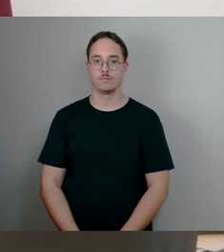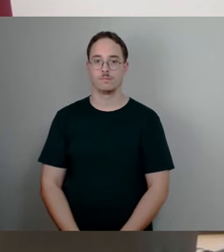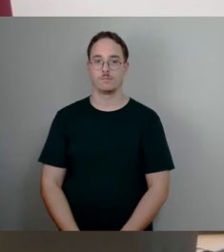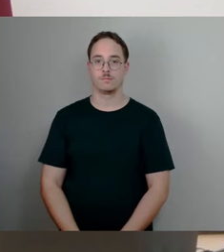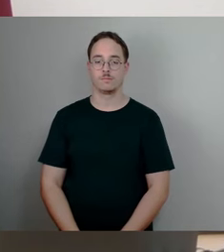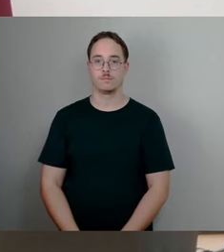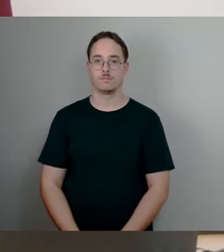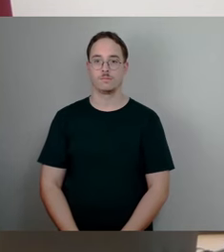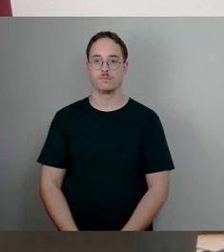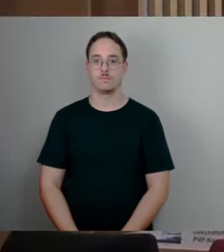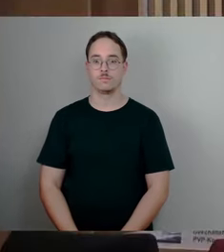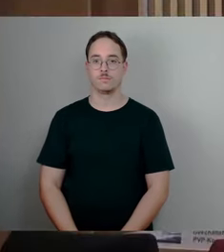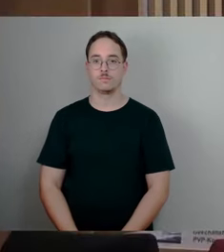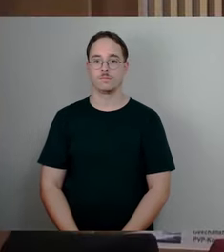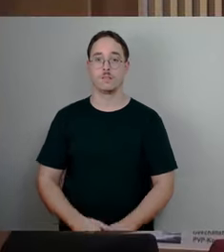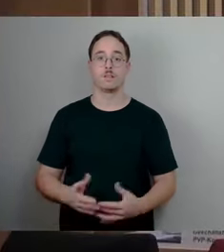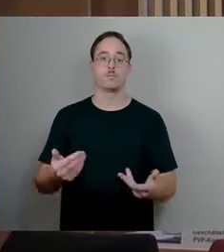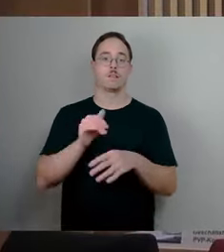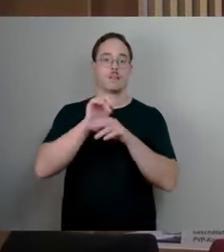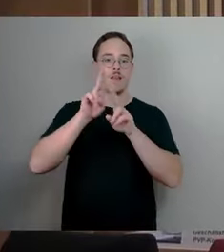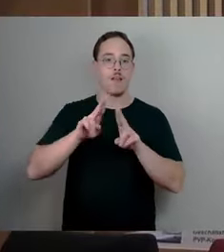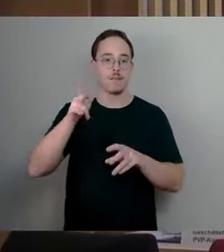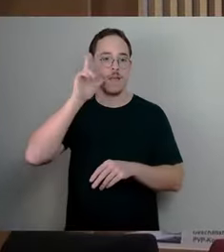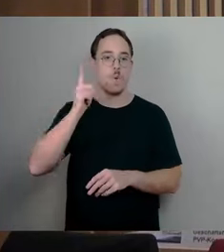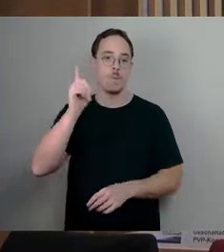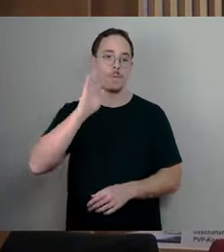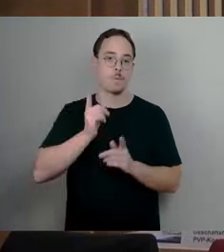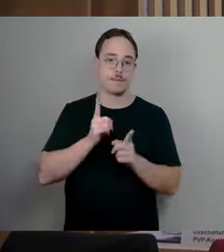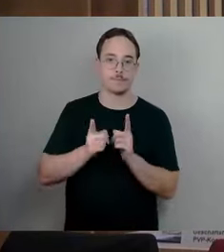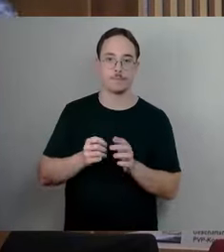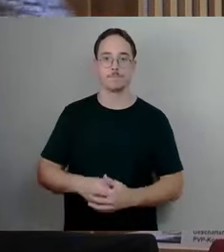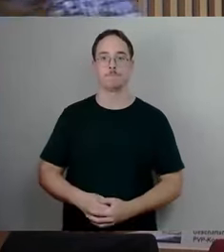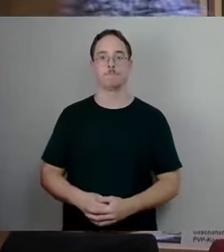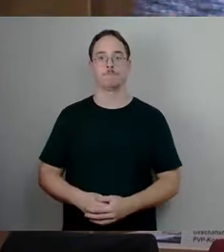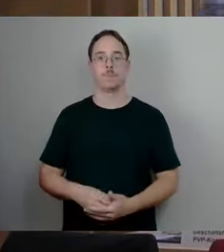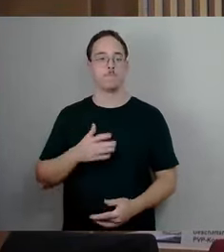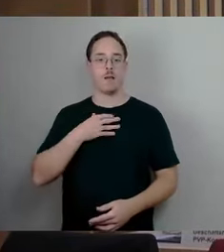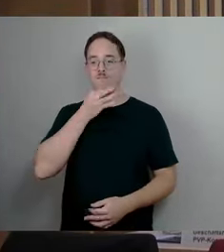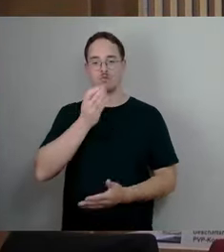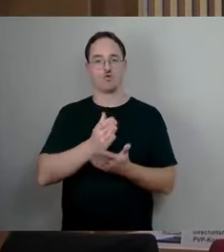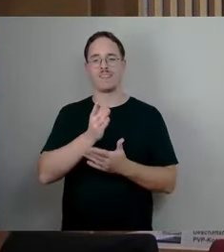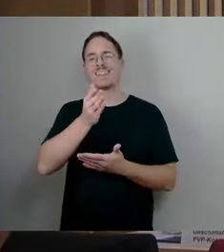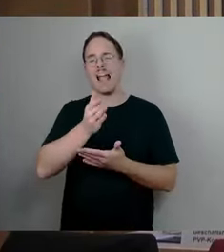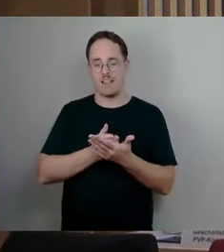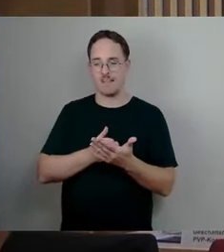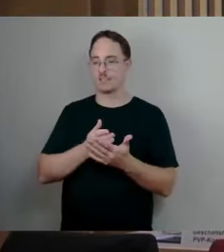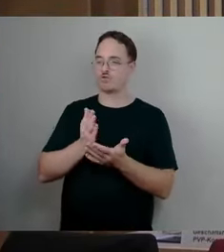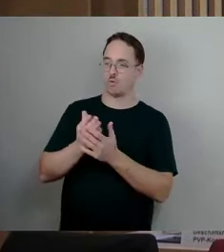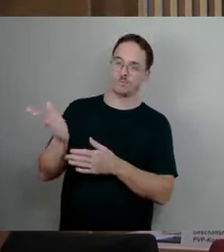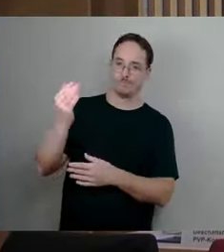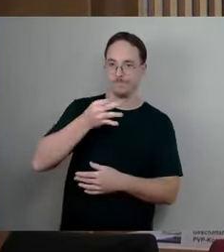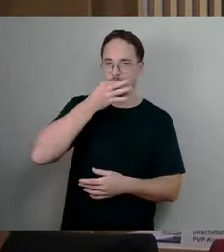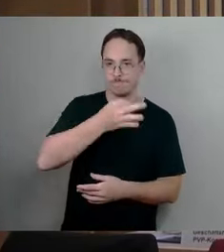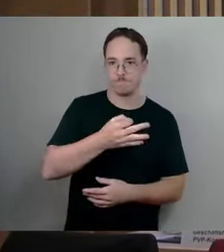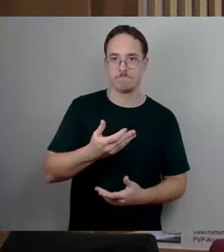Herrn geehrter Oberbürgermeister. Teilweise wurde meine Frage jetzt auch schon gestellt, aber ich will es noch mal trotzdem stellen, ein bisschen